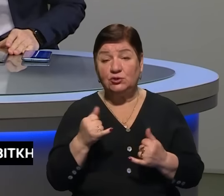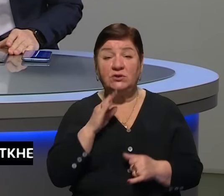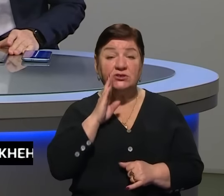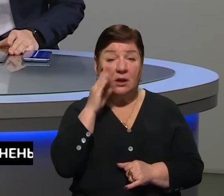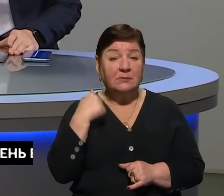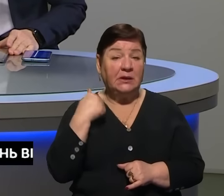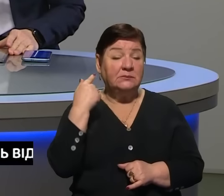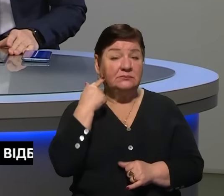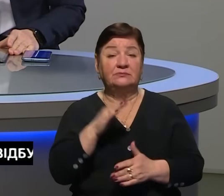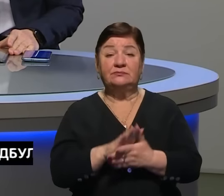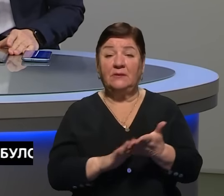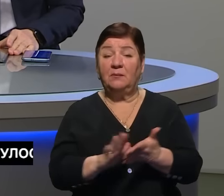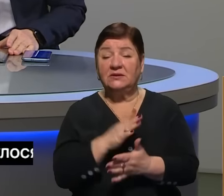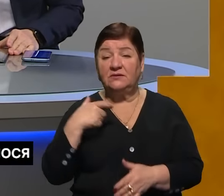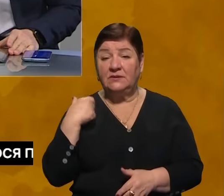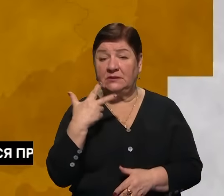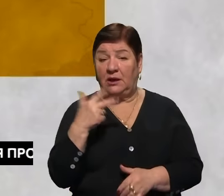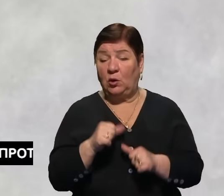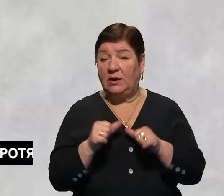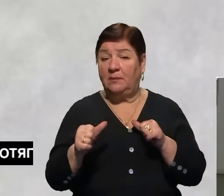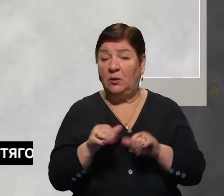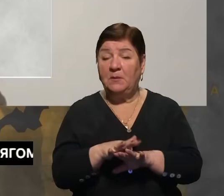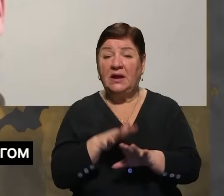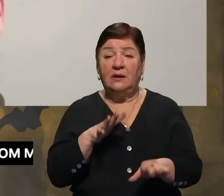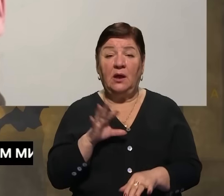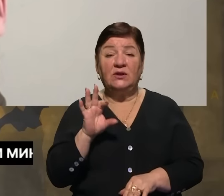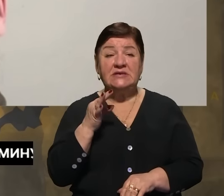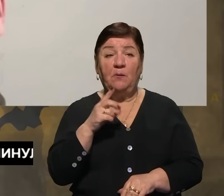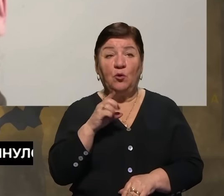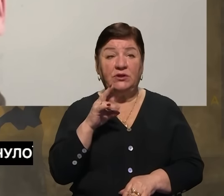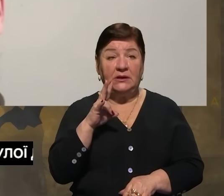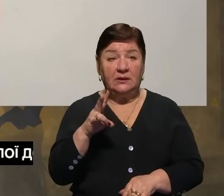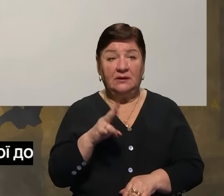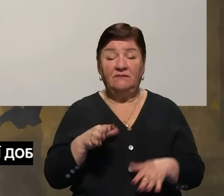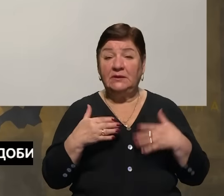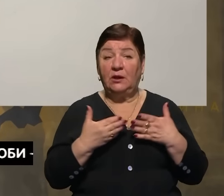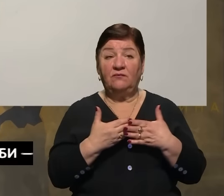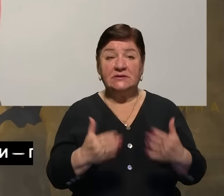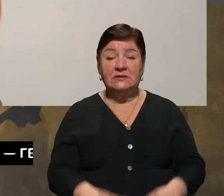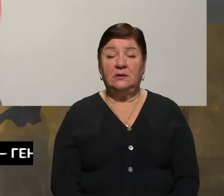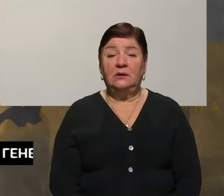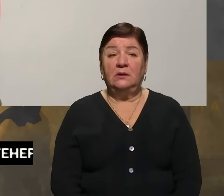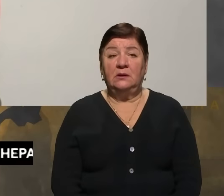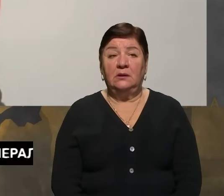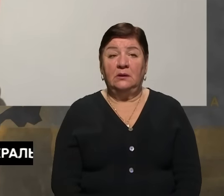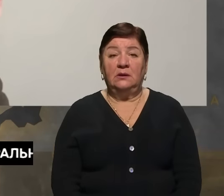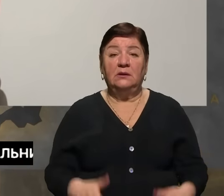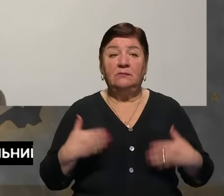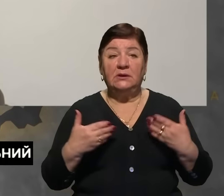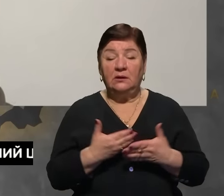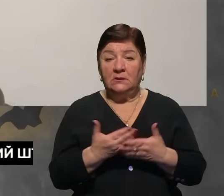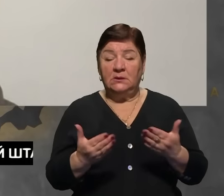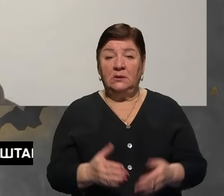ми почуємо далі від перес-офіцера 3-ї окремої штурмової бригади Олександра Бородіна. Пане Олександр, вітаю вас. Вітаю вас.